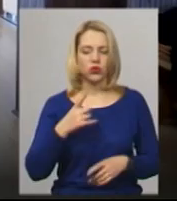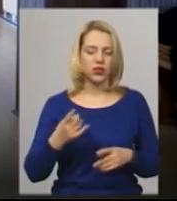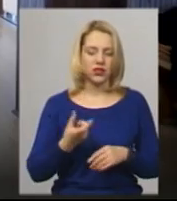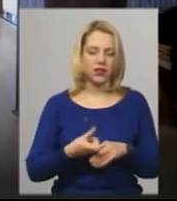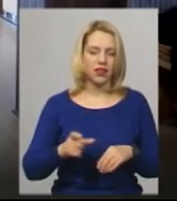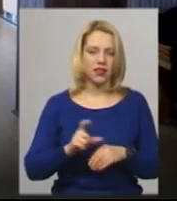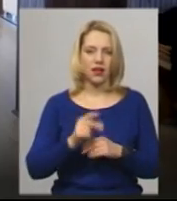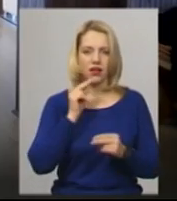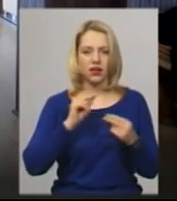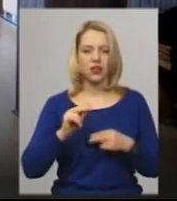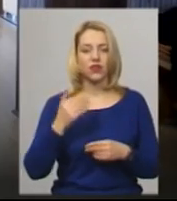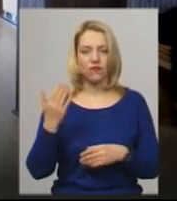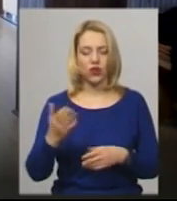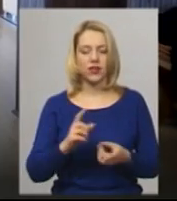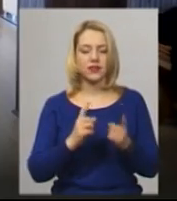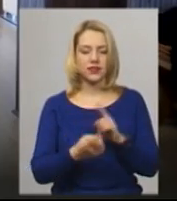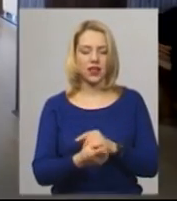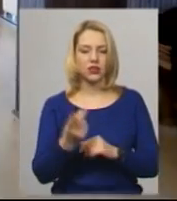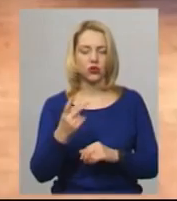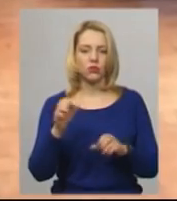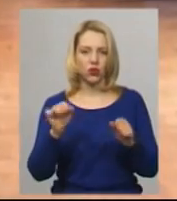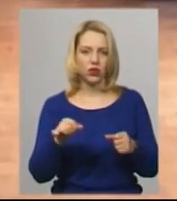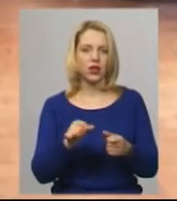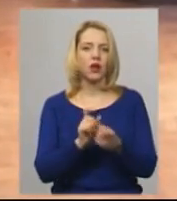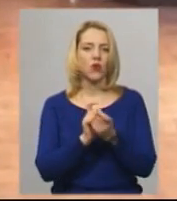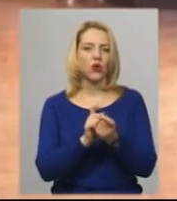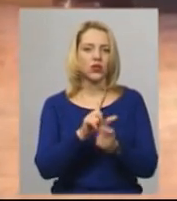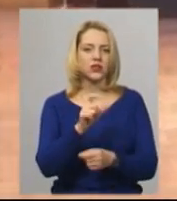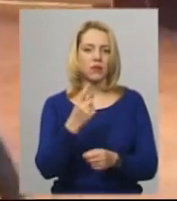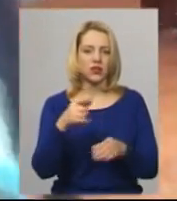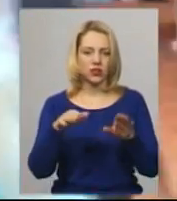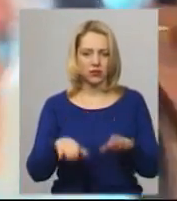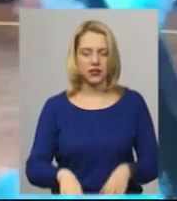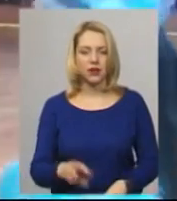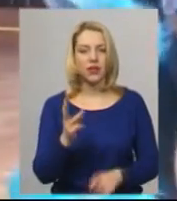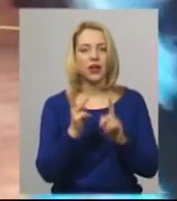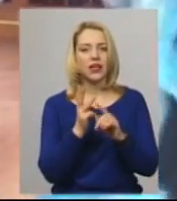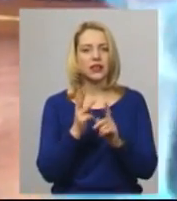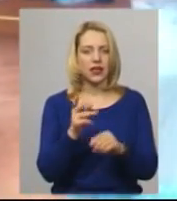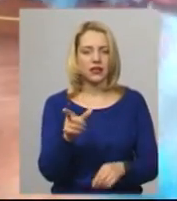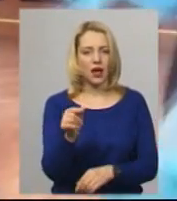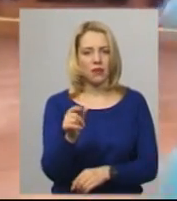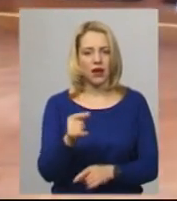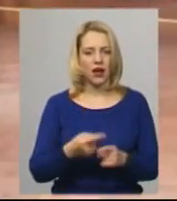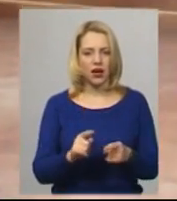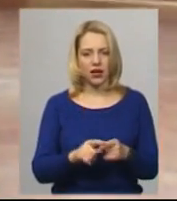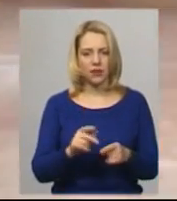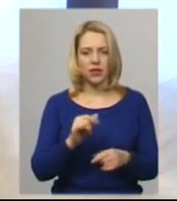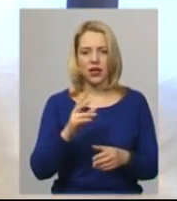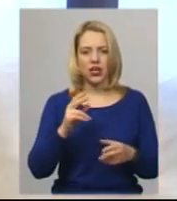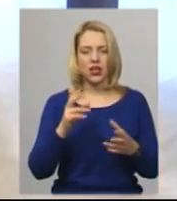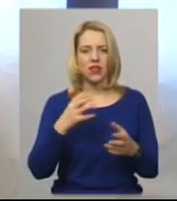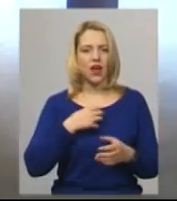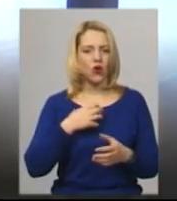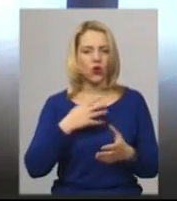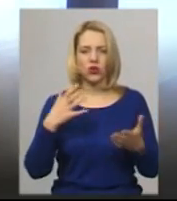що вони стали другими, але могли боротися за перше місце. Третя хмельницька пара Михайло Шевчук і Ольга Єглінська нагород на чемпіонаті Європи не здобули.